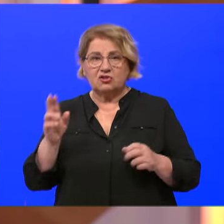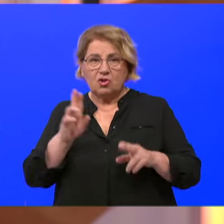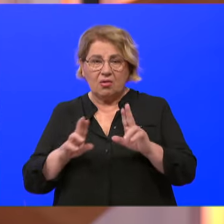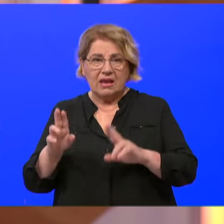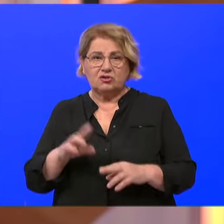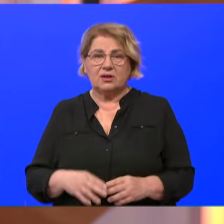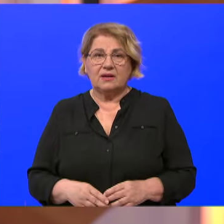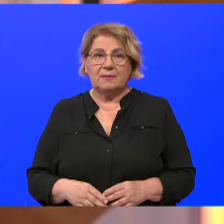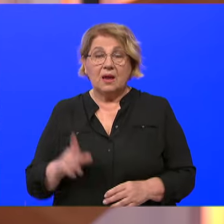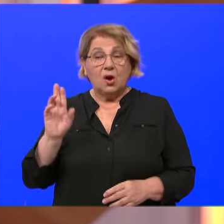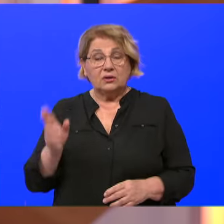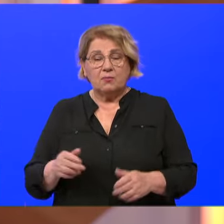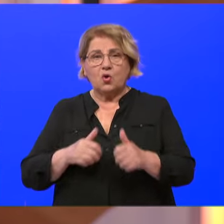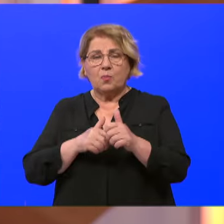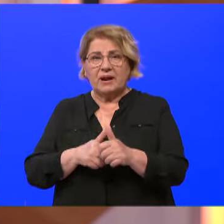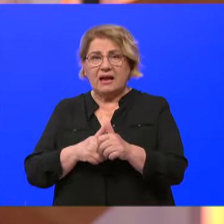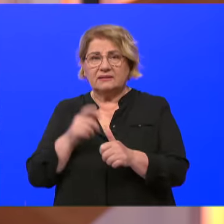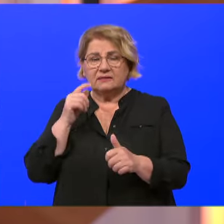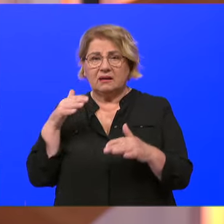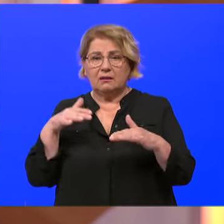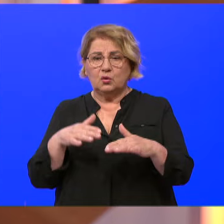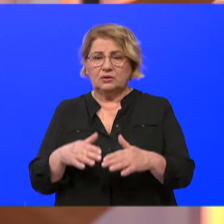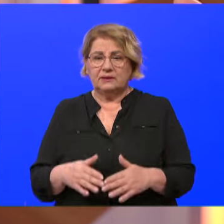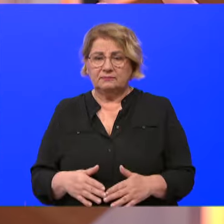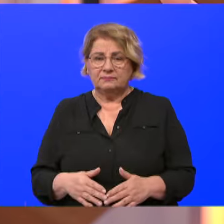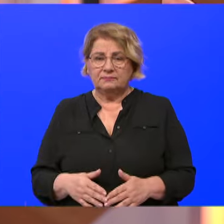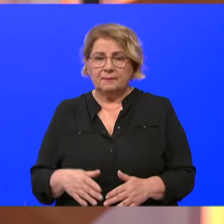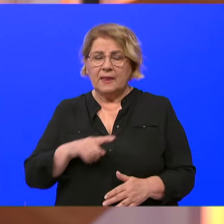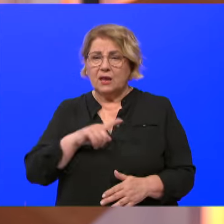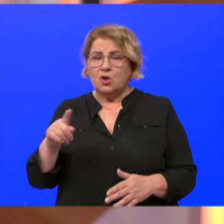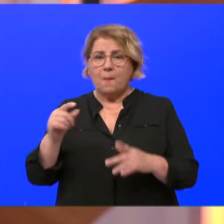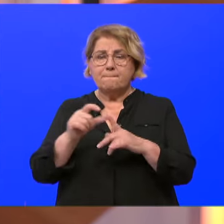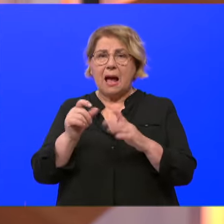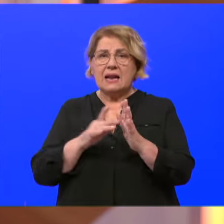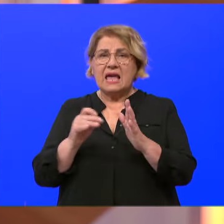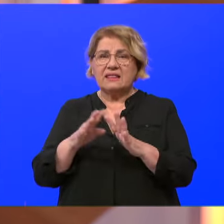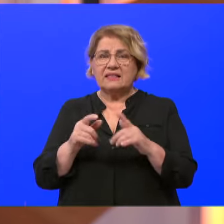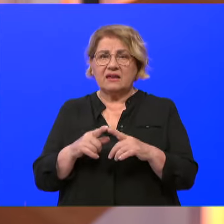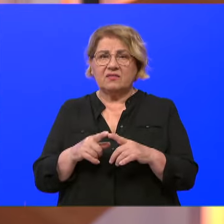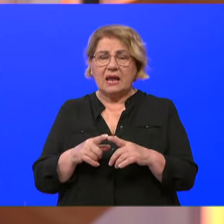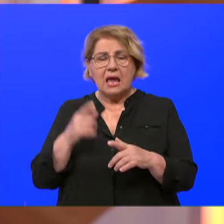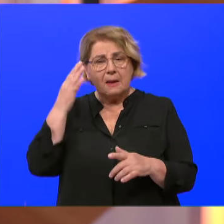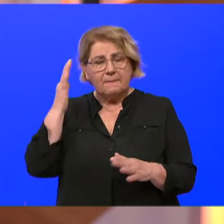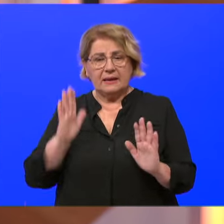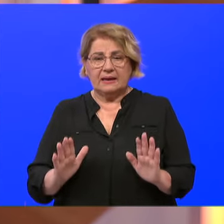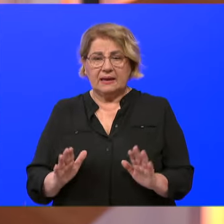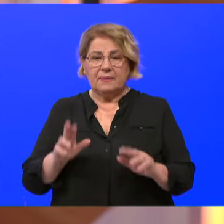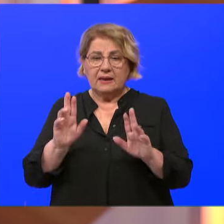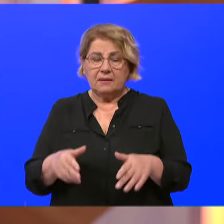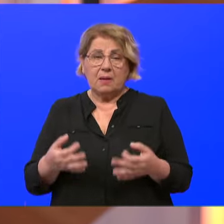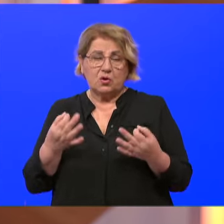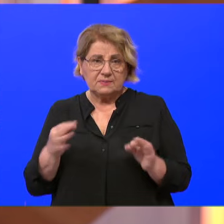pratili te ljude skroz i do palijativne skrbi. Imamo što dati, imamo